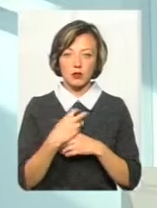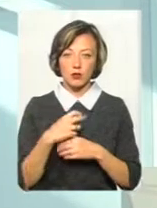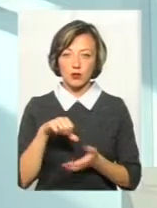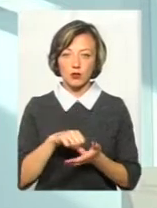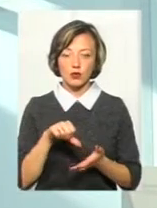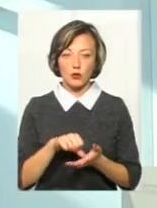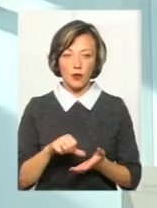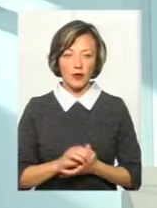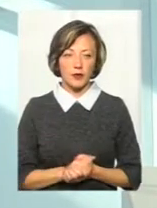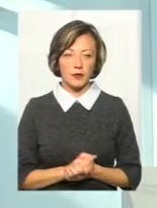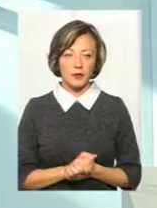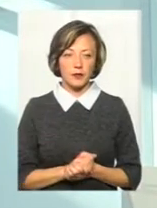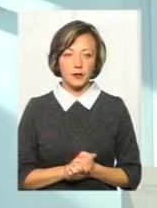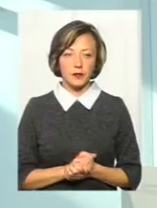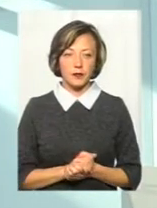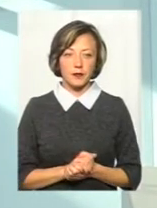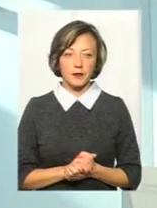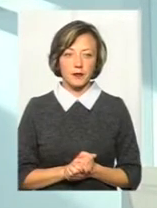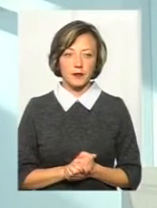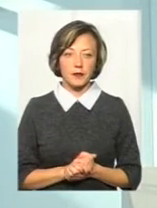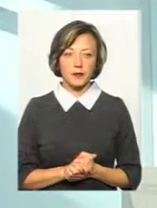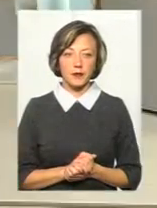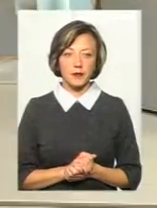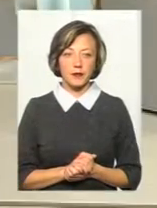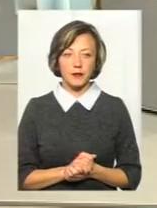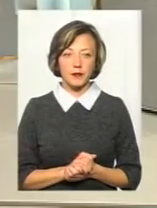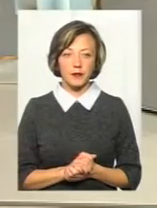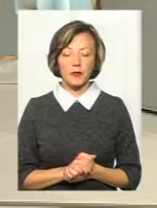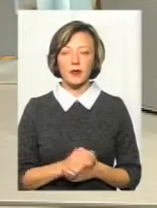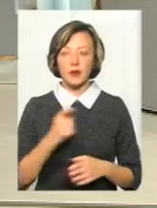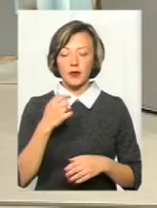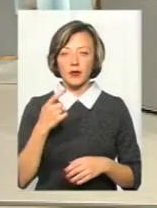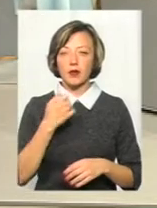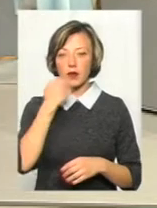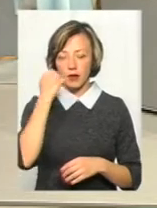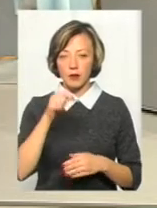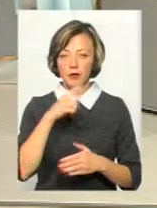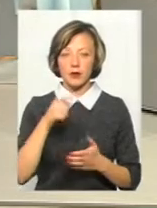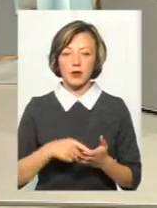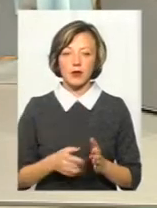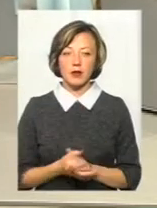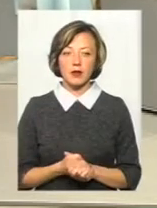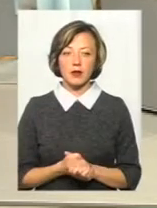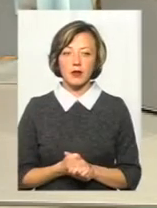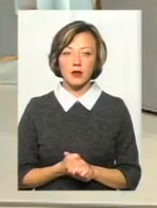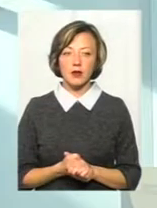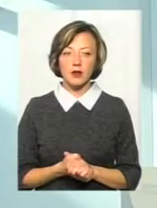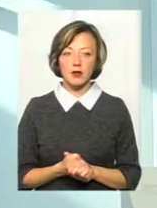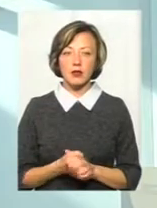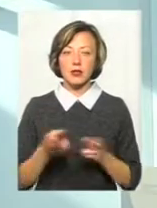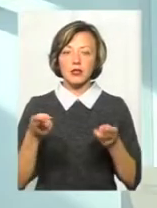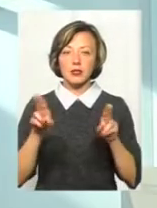участковий. Ми вас зрозуміли, дякуємо за ваше питання. Пане Валерій, декілька буквально... Пані Валентина, будь ласка,